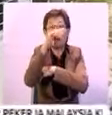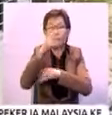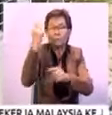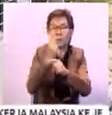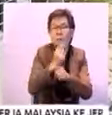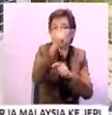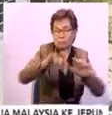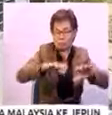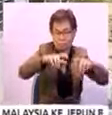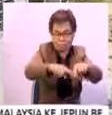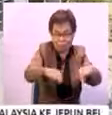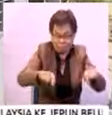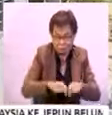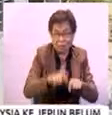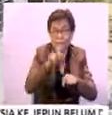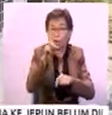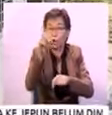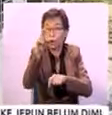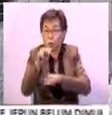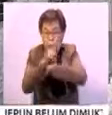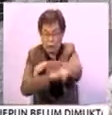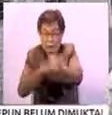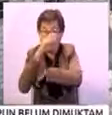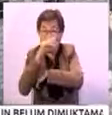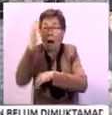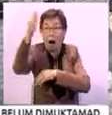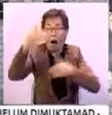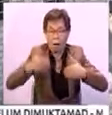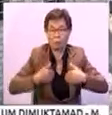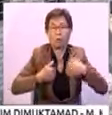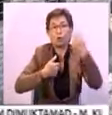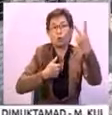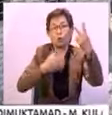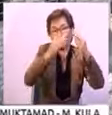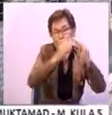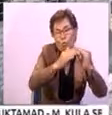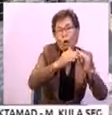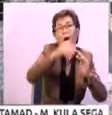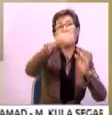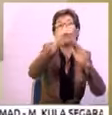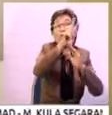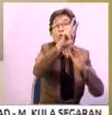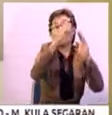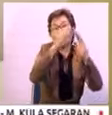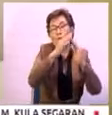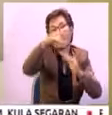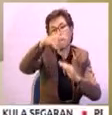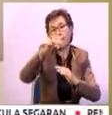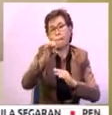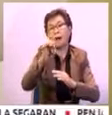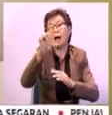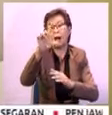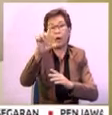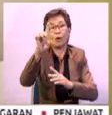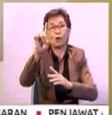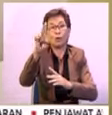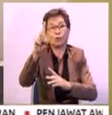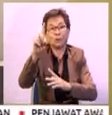setiap kawasan Dewan Undangan Negeri akan mempunyai 2 unit rumah peduli. Dan rumah ini akan